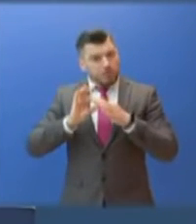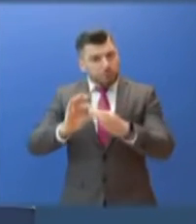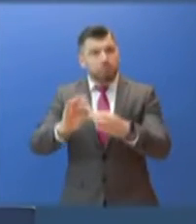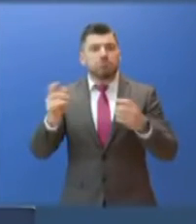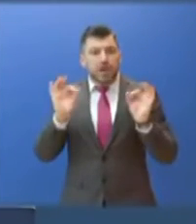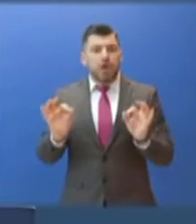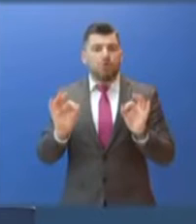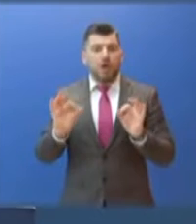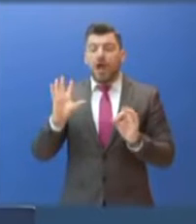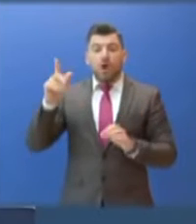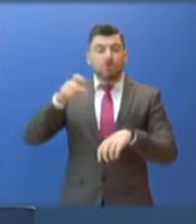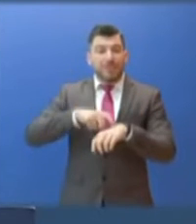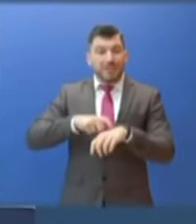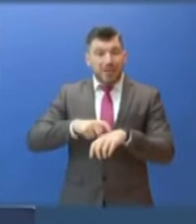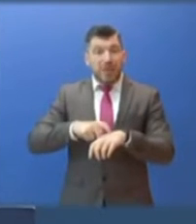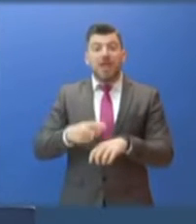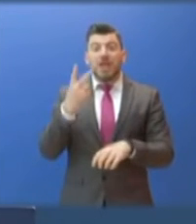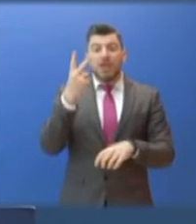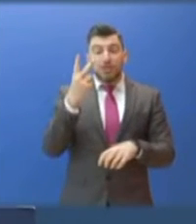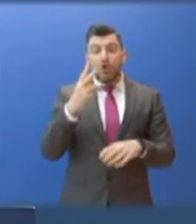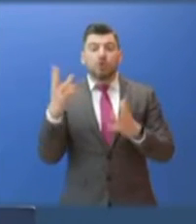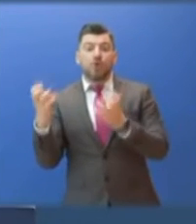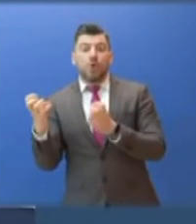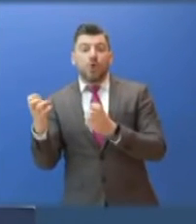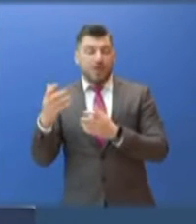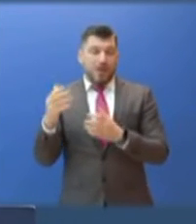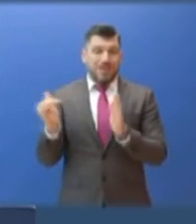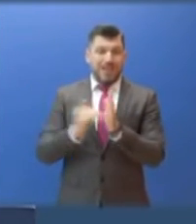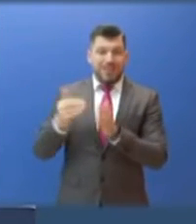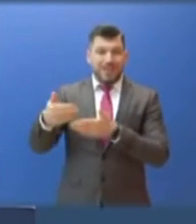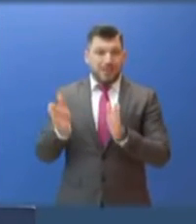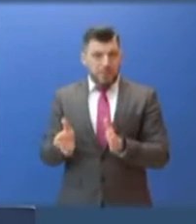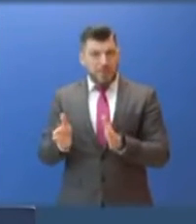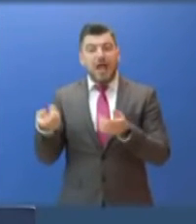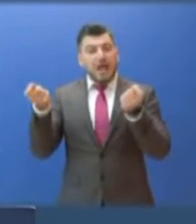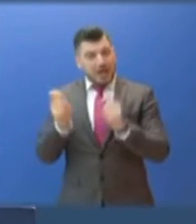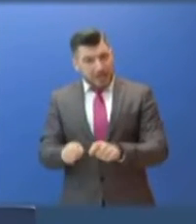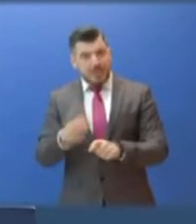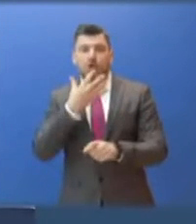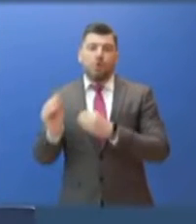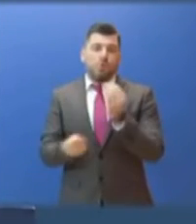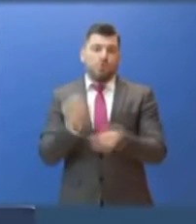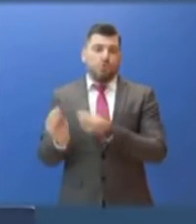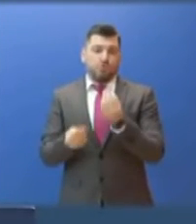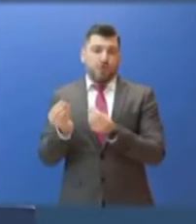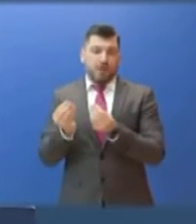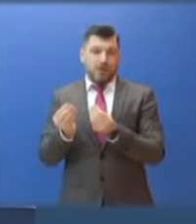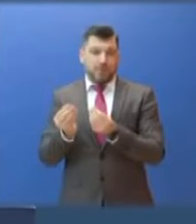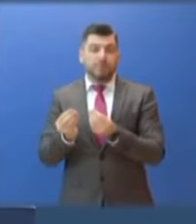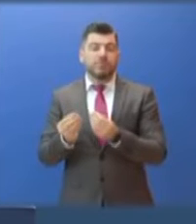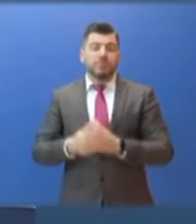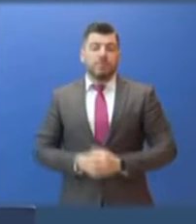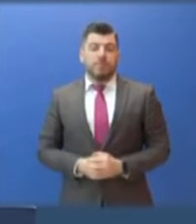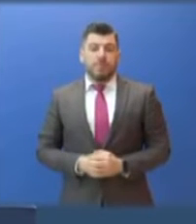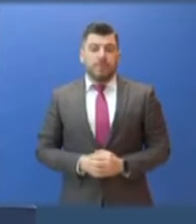πω ότι μέχρι σήμερα μόλις δύο στα 80.000 τμήματα είχαν κλείσει εξαιτίας του γεγονότος ότι είχε νοσήσει πάνω από το 50-1% των